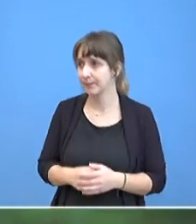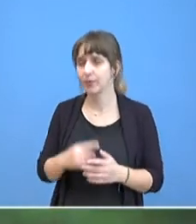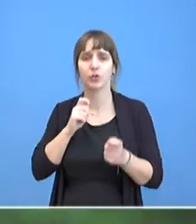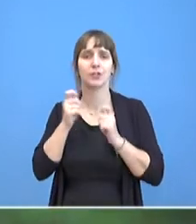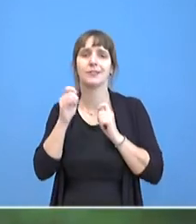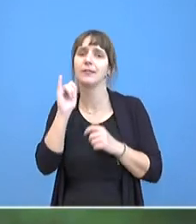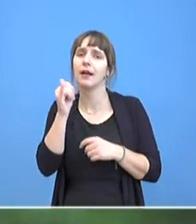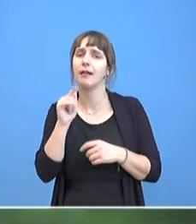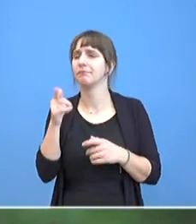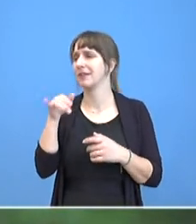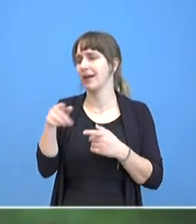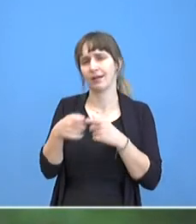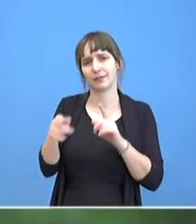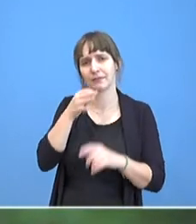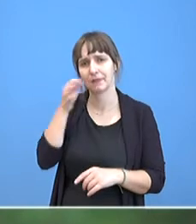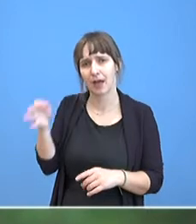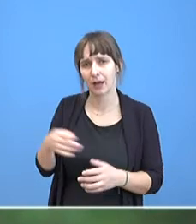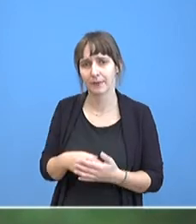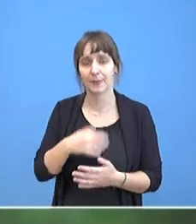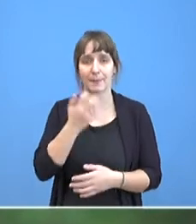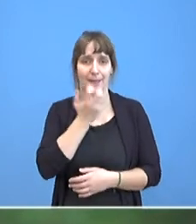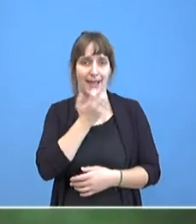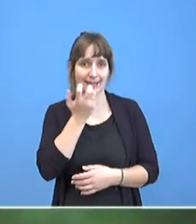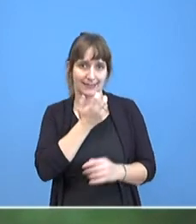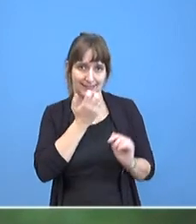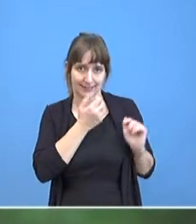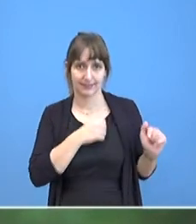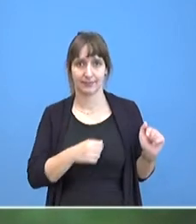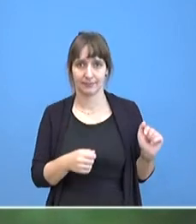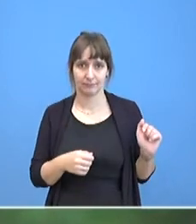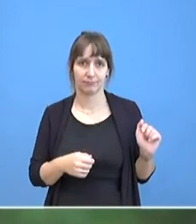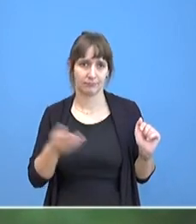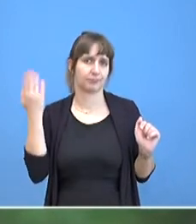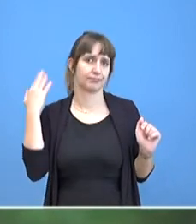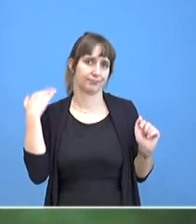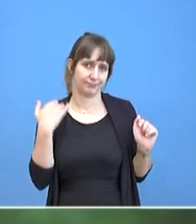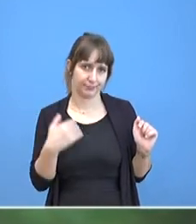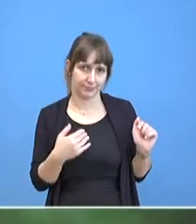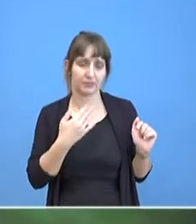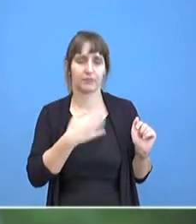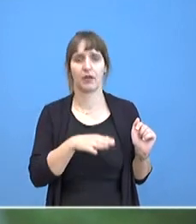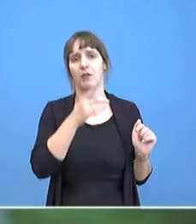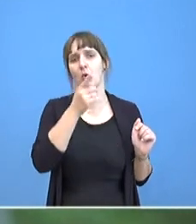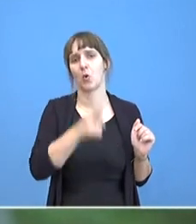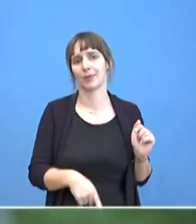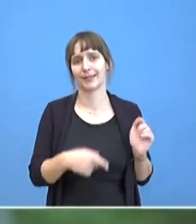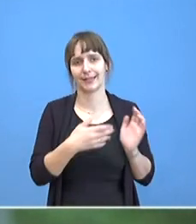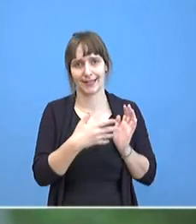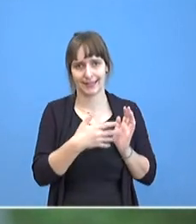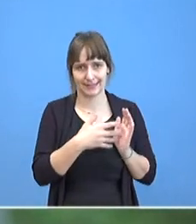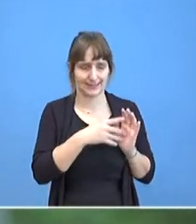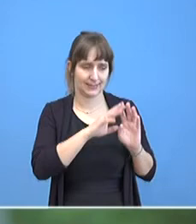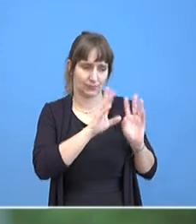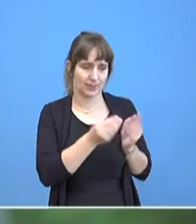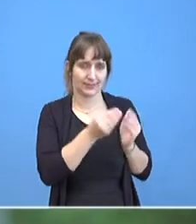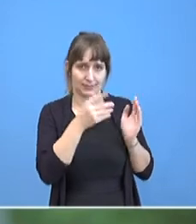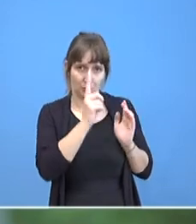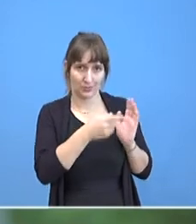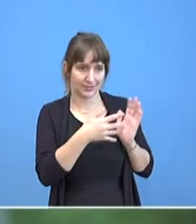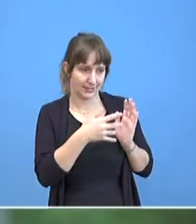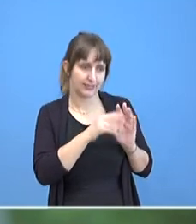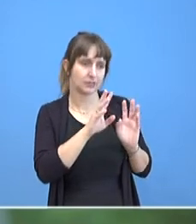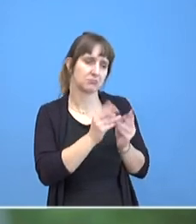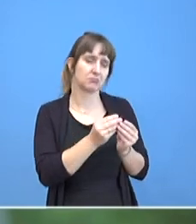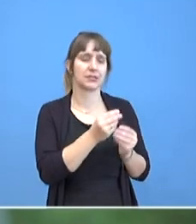gefragt. Also wenn im März von 100 Tests zwei positiv waren, als